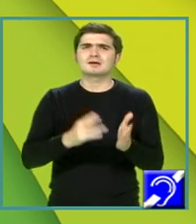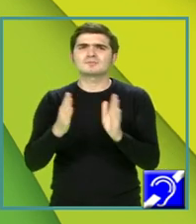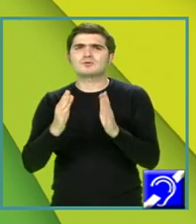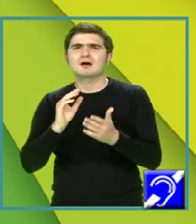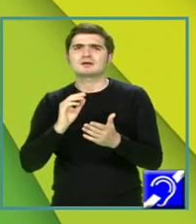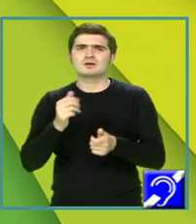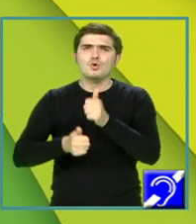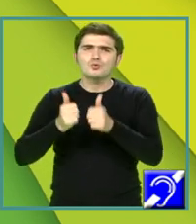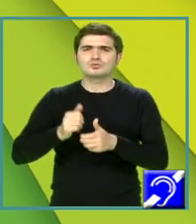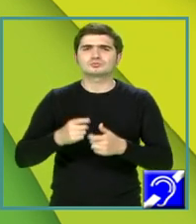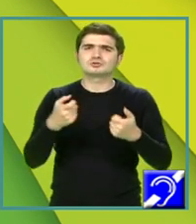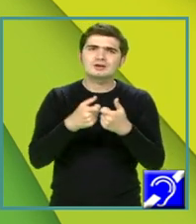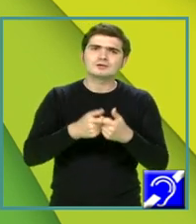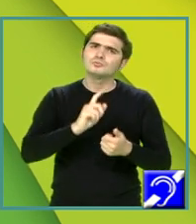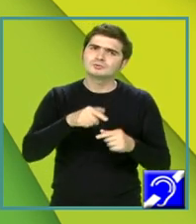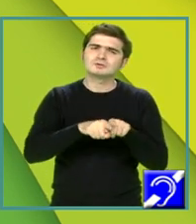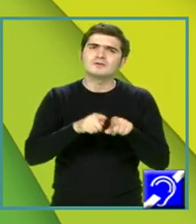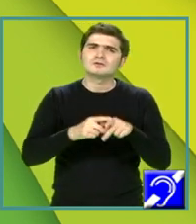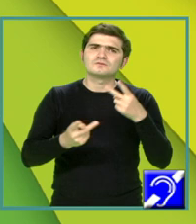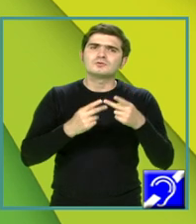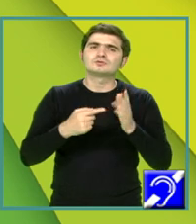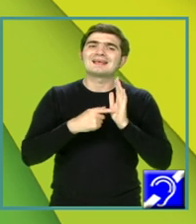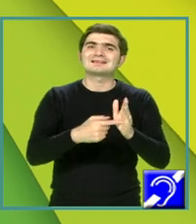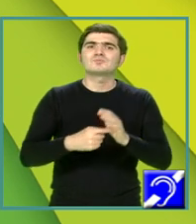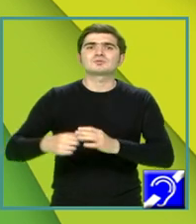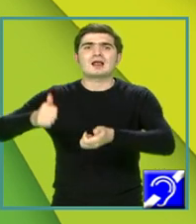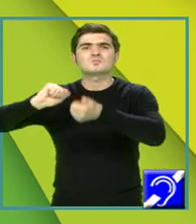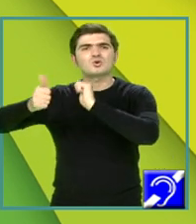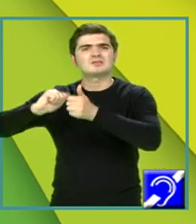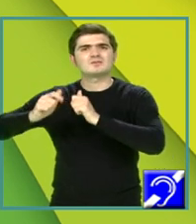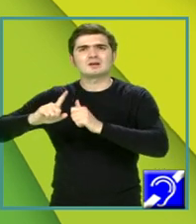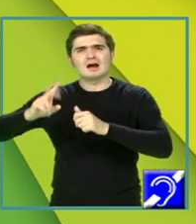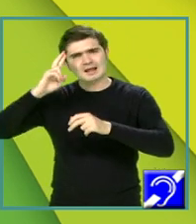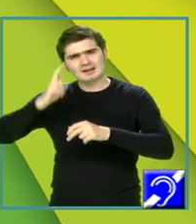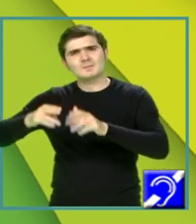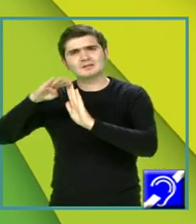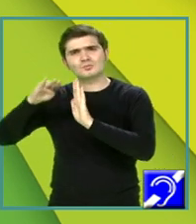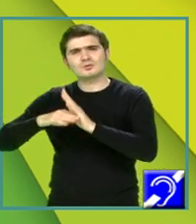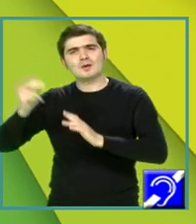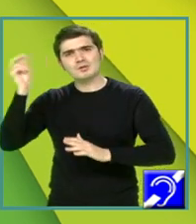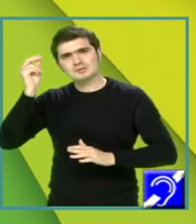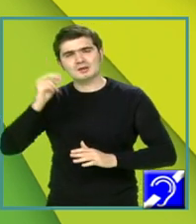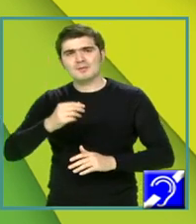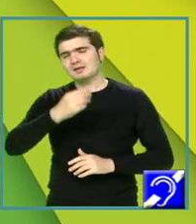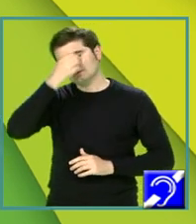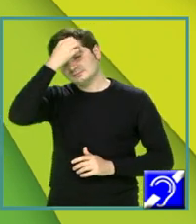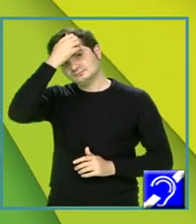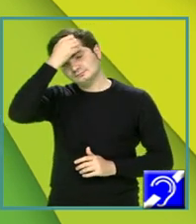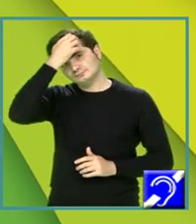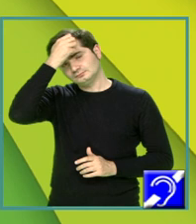examenelor. Puteți folosi exemplul sportivilor care nu se abat de la programul lor de antrenament, în ciuda oricăror condiții.